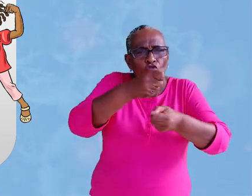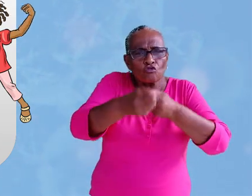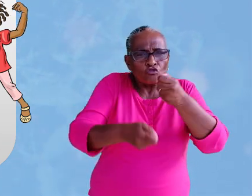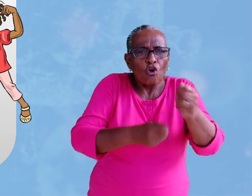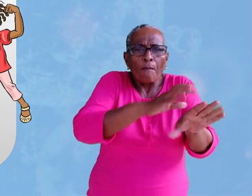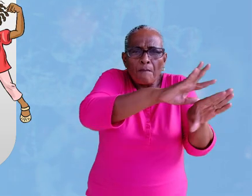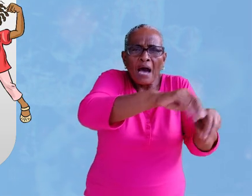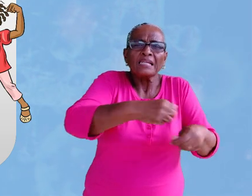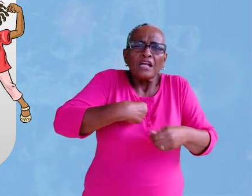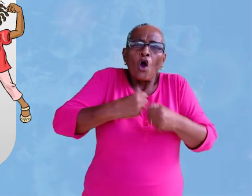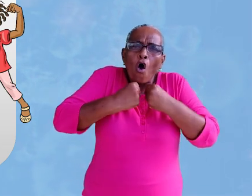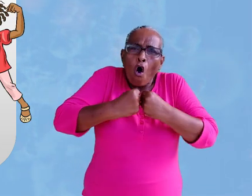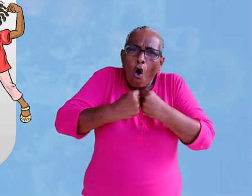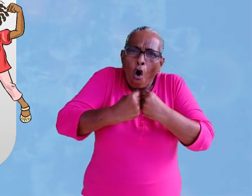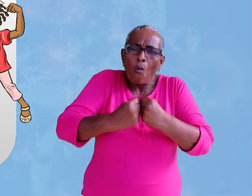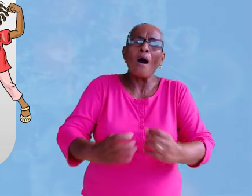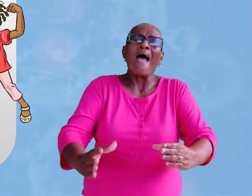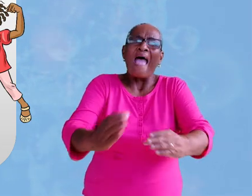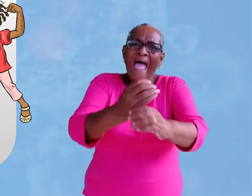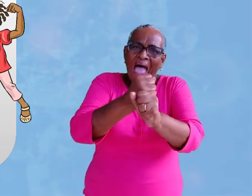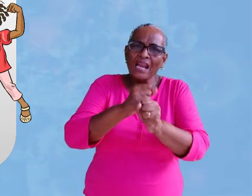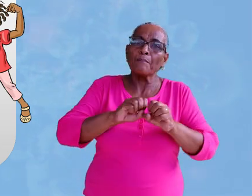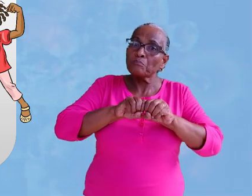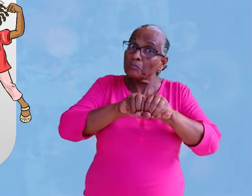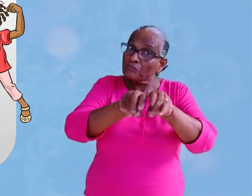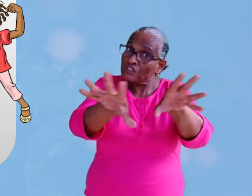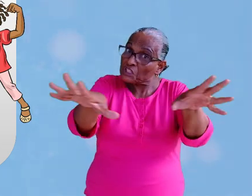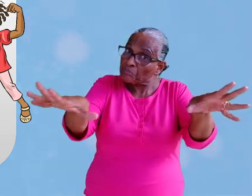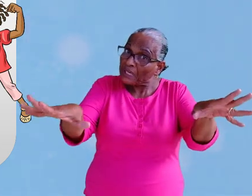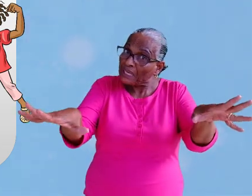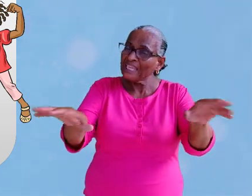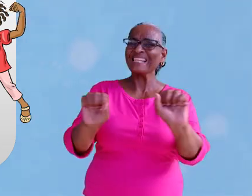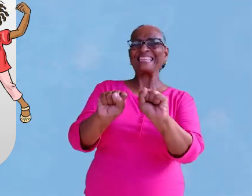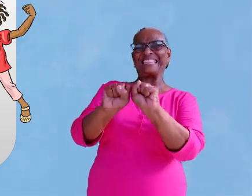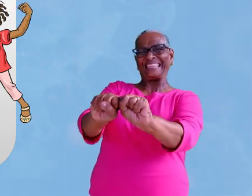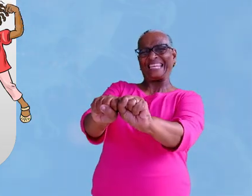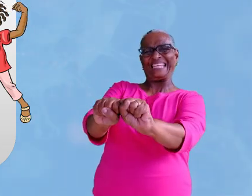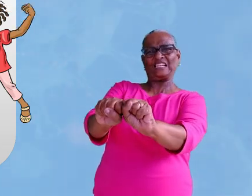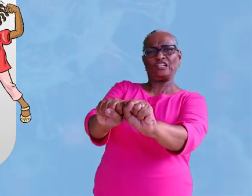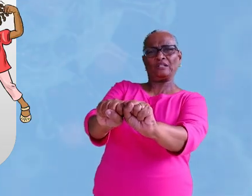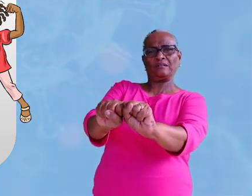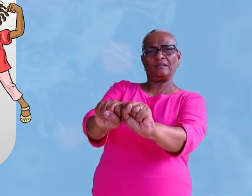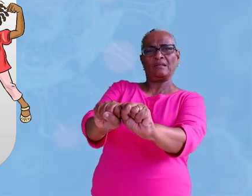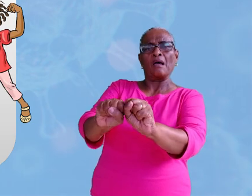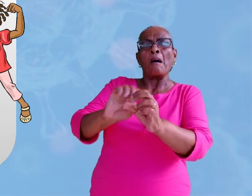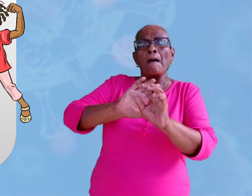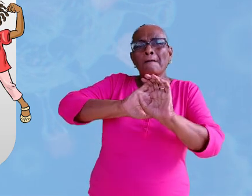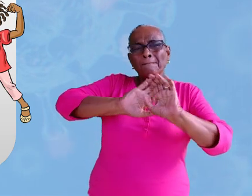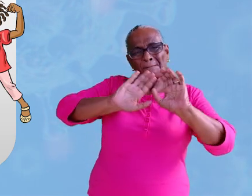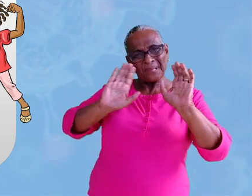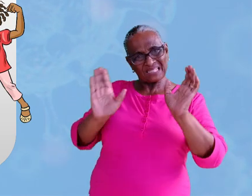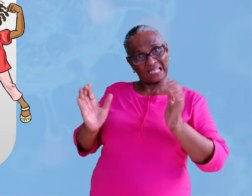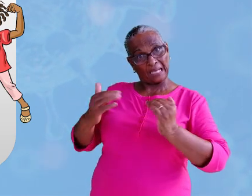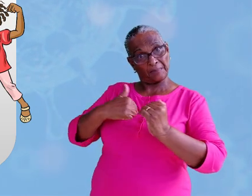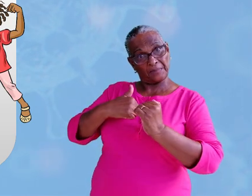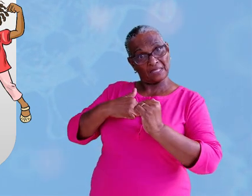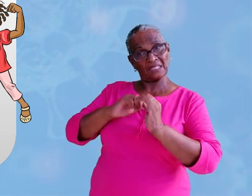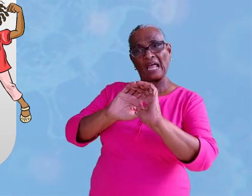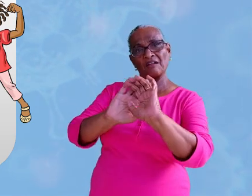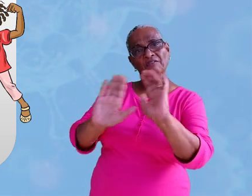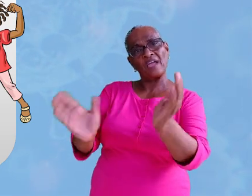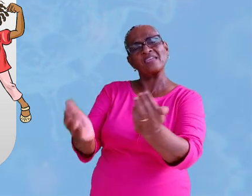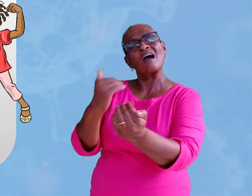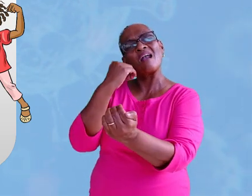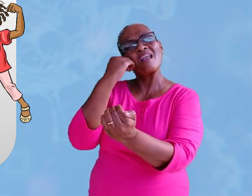aan de voorzorgsmaatregelen help besmetting en verspreiding tegengaan bescherm